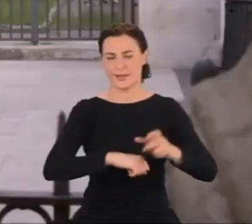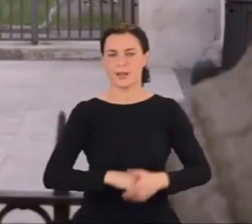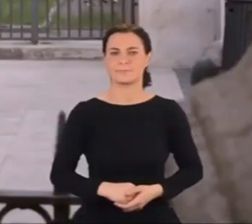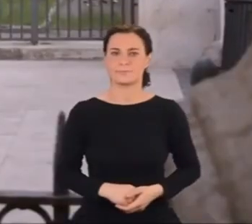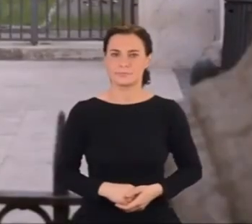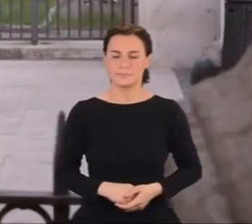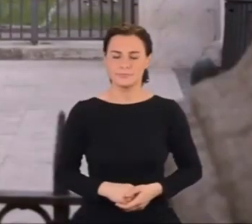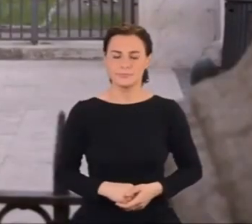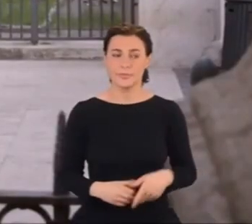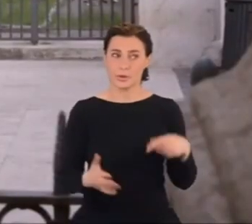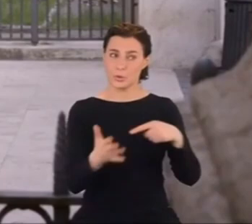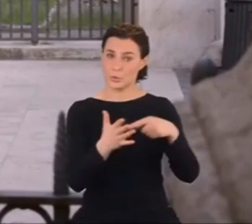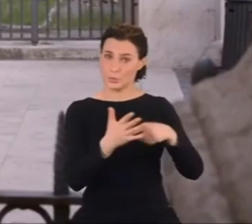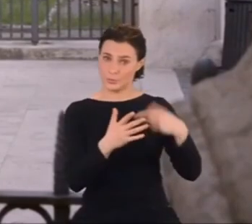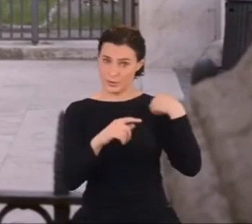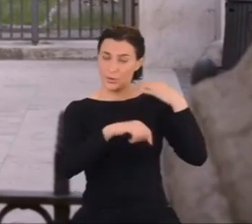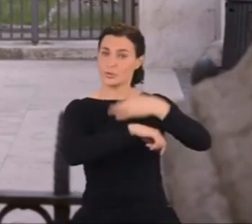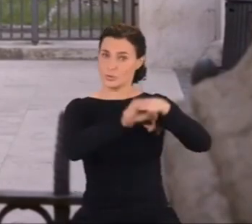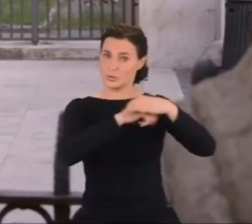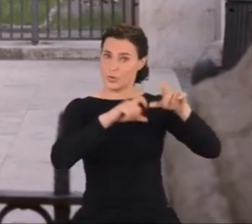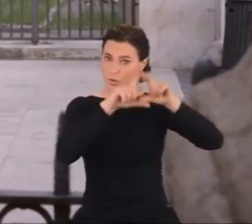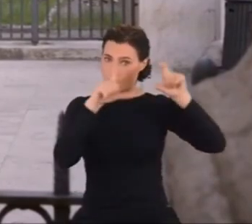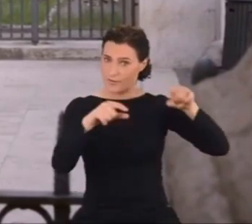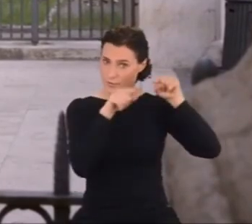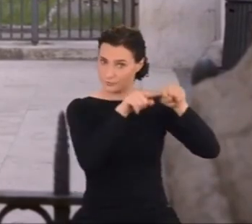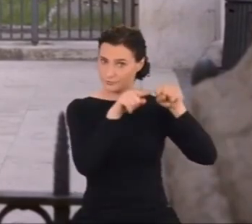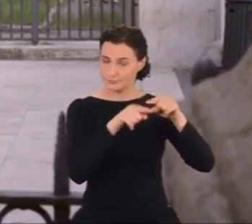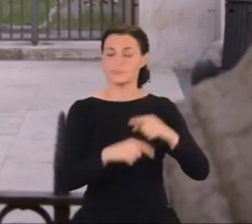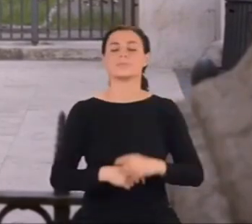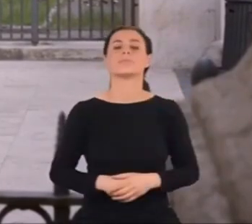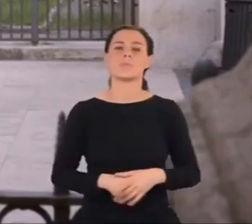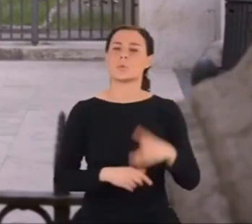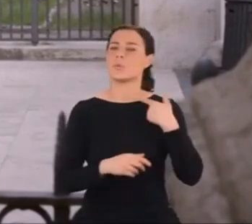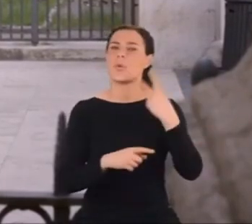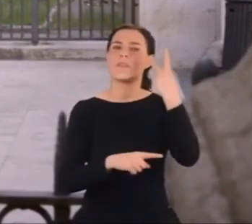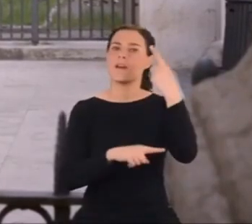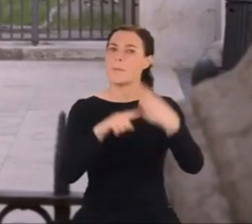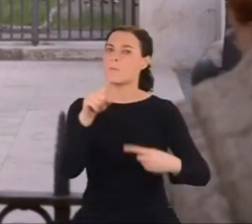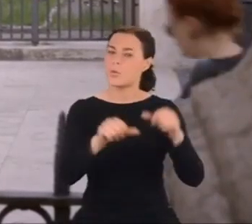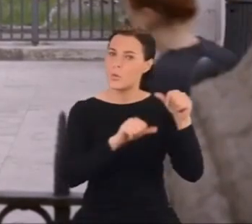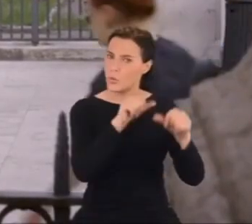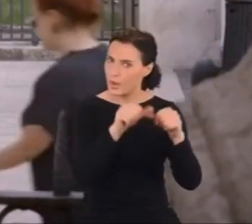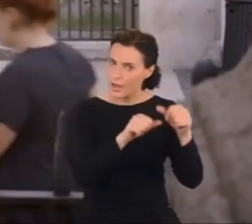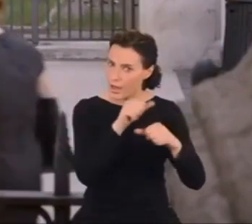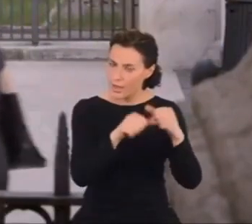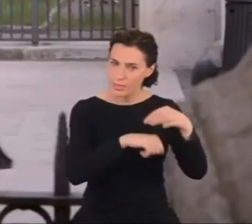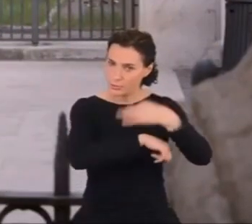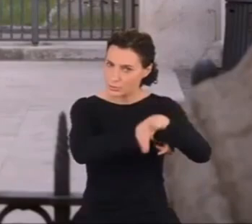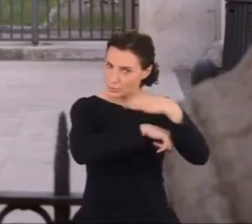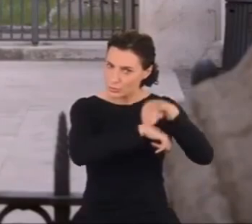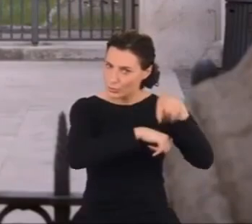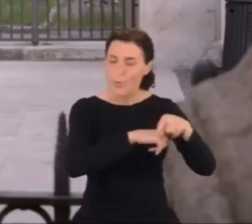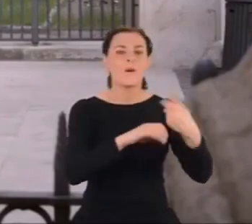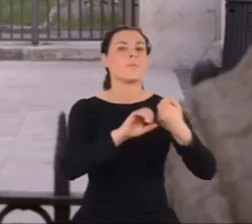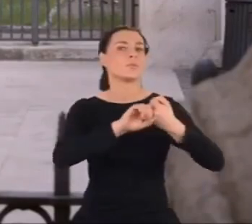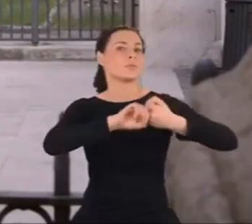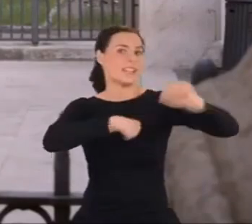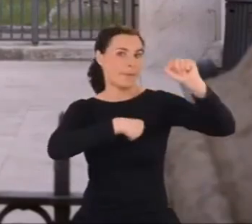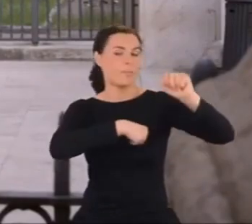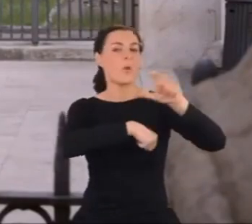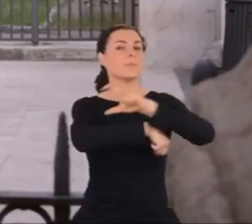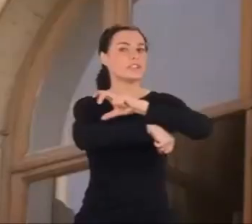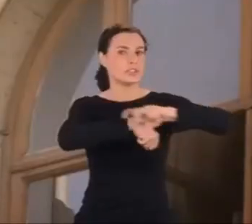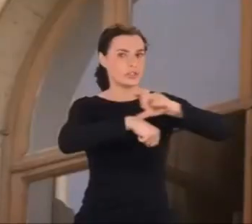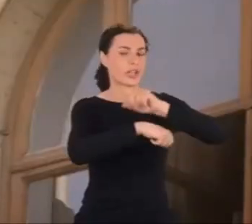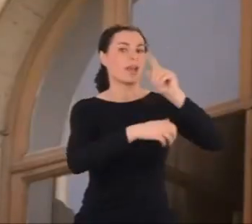Tutaj studiował Majorana. Spędził tu dwa i pół roku. Zdobył dyplom inżyniera,